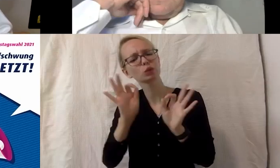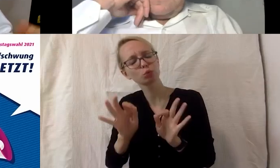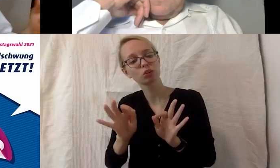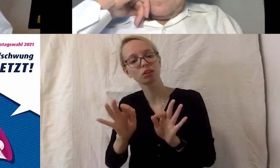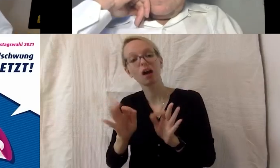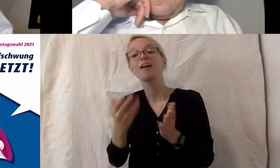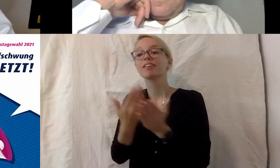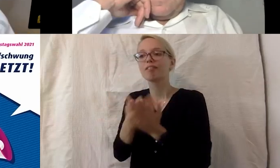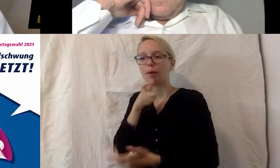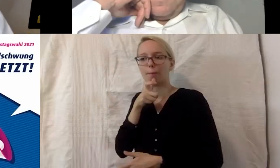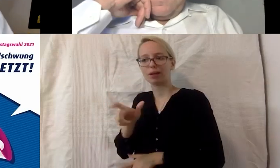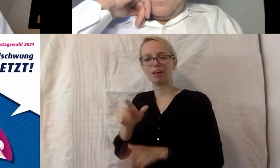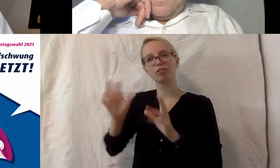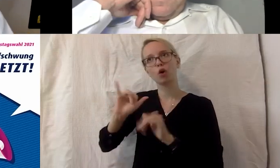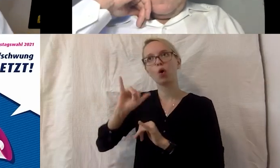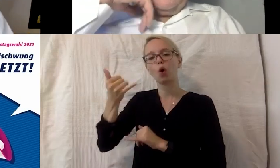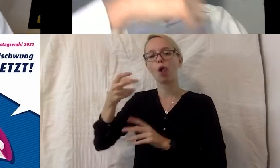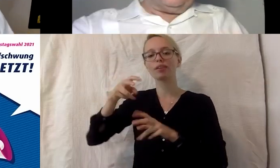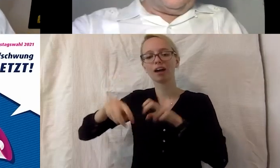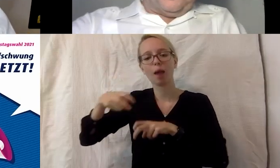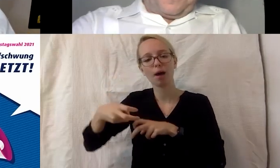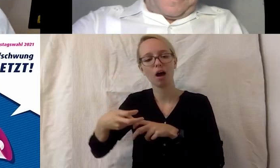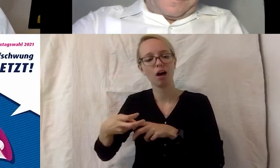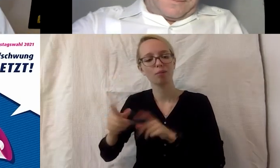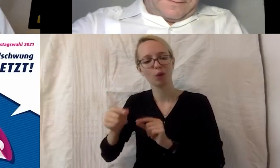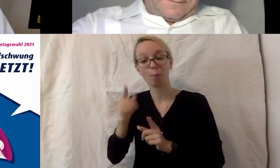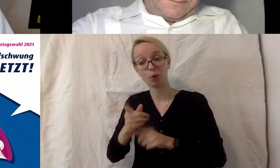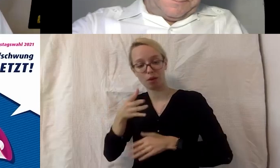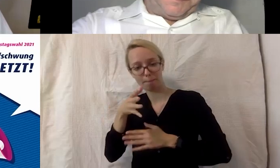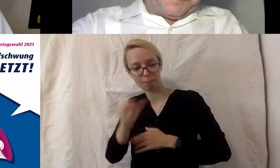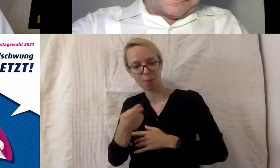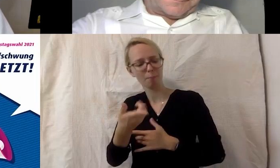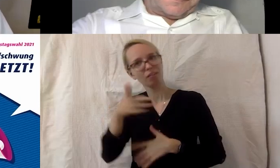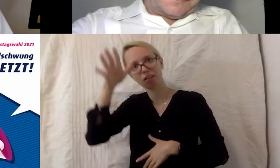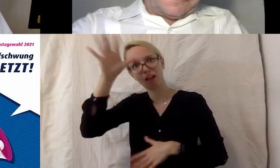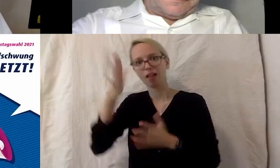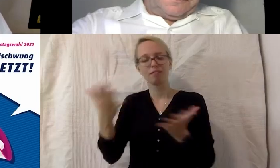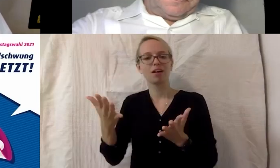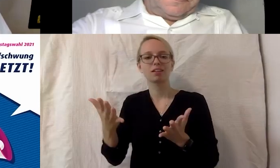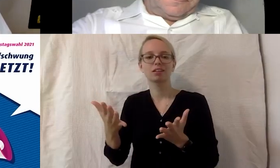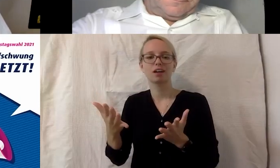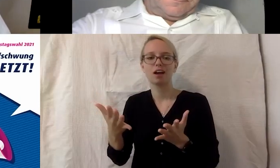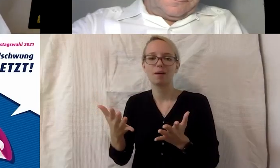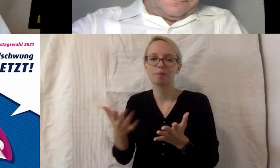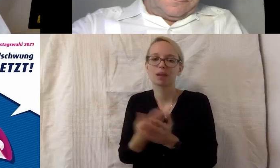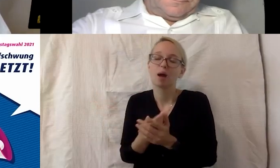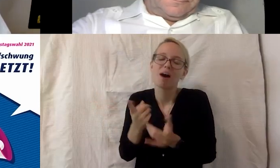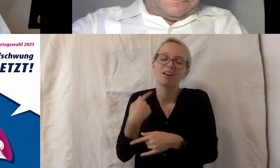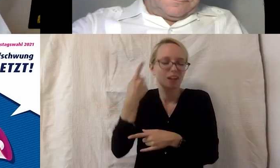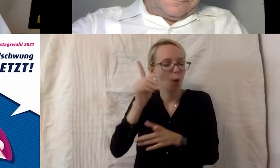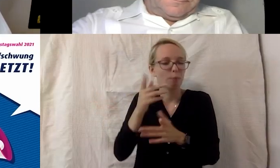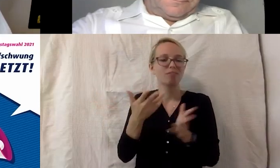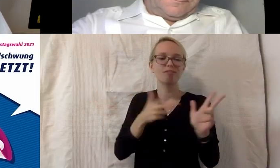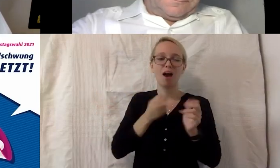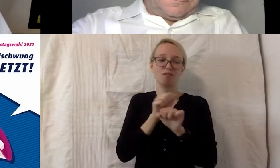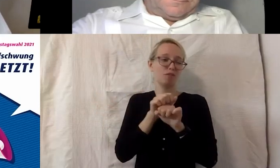gut und ich glaube, diese Goldgräbermentalität, die, die gibt es noch nicht, die ist nicht so sehr verbreitet, wie sie sein sollte, gerade bei Menschen